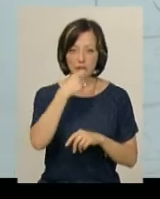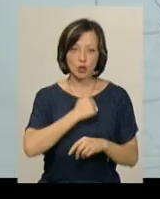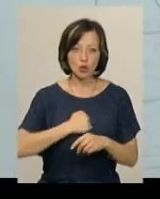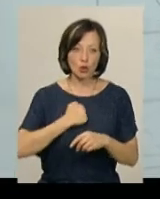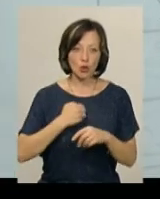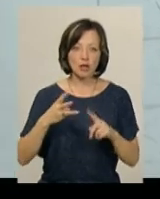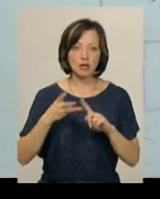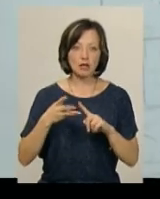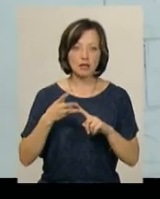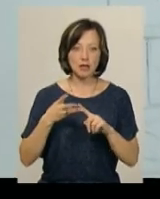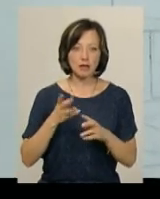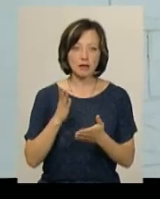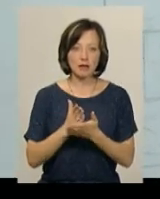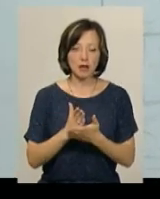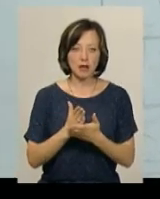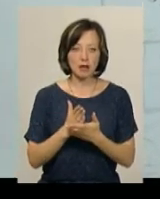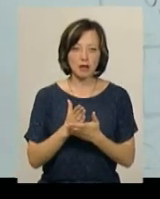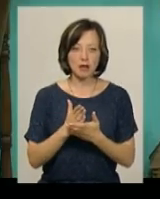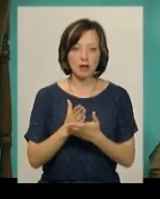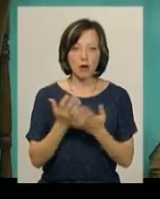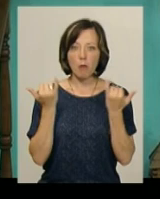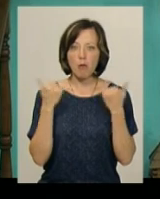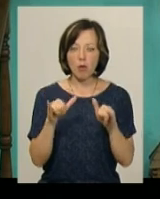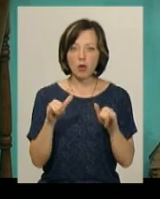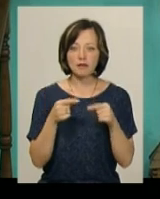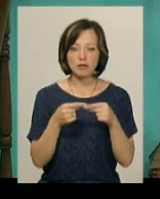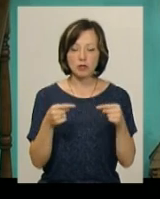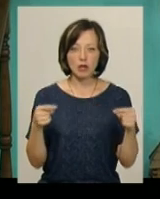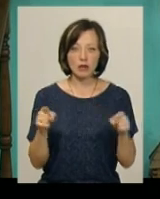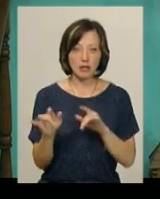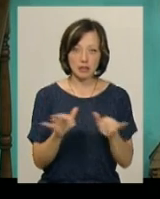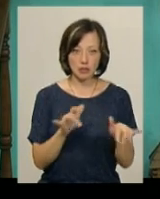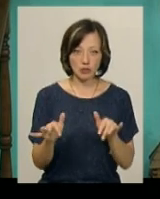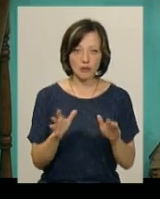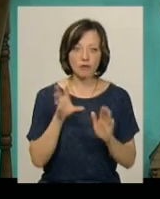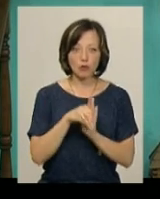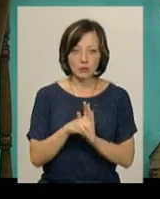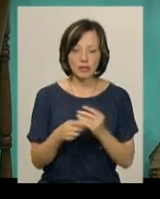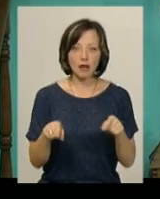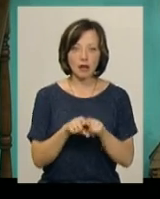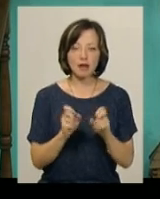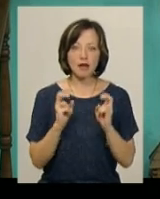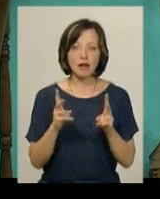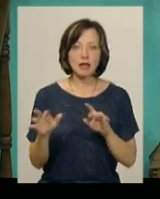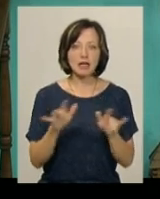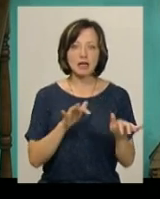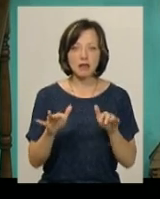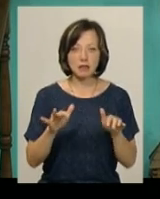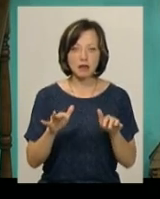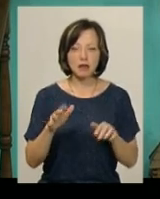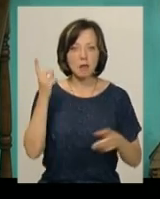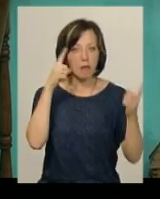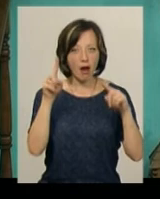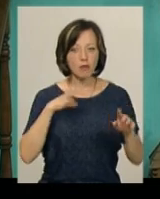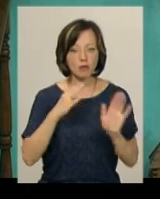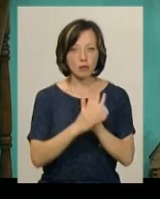Третій – являє собою подив тим речами, які діються, в тому числі такі, які діялися в байці,